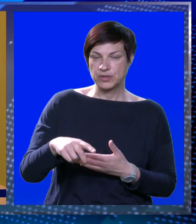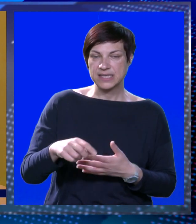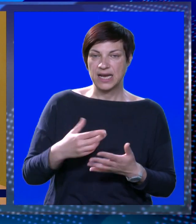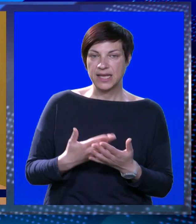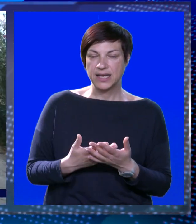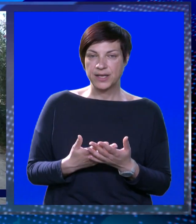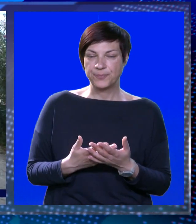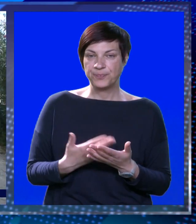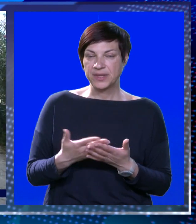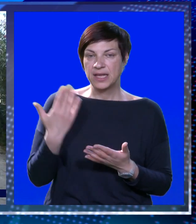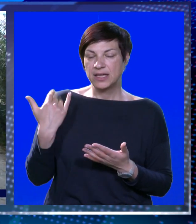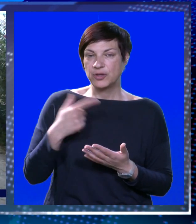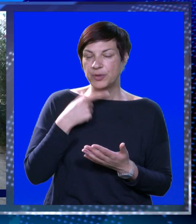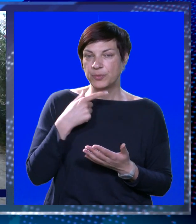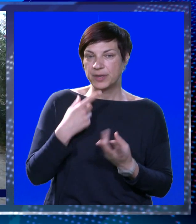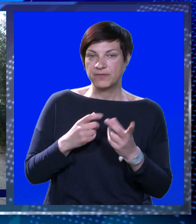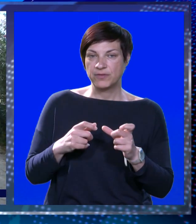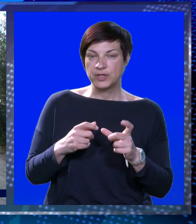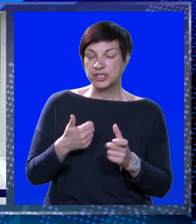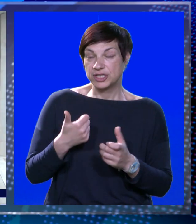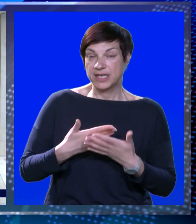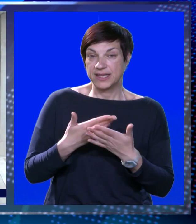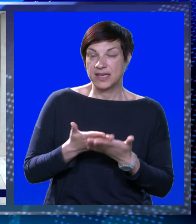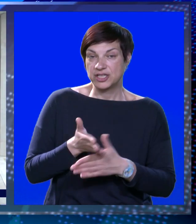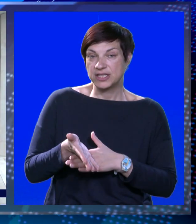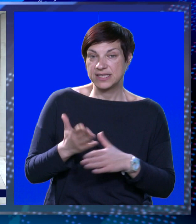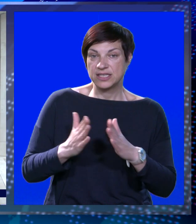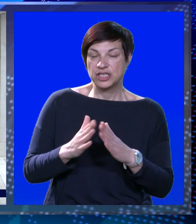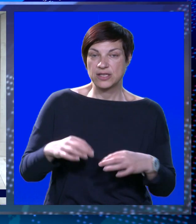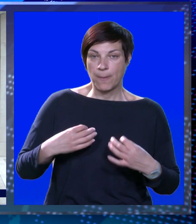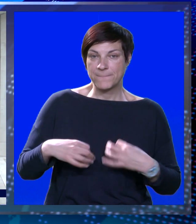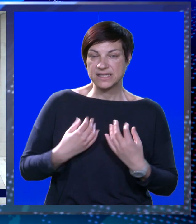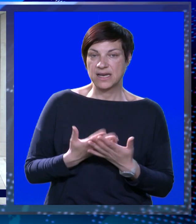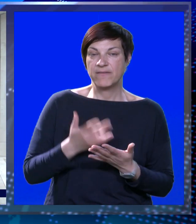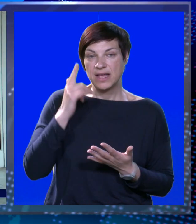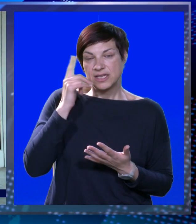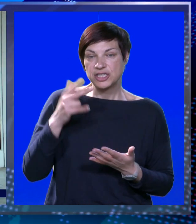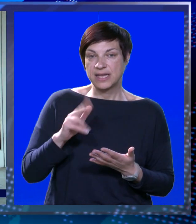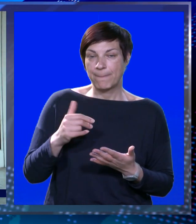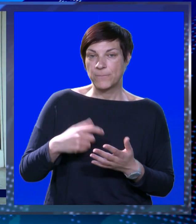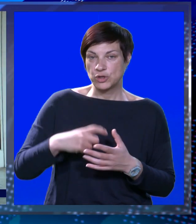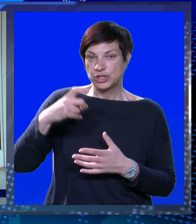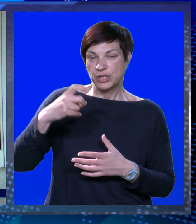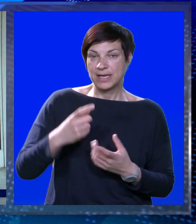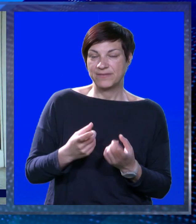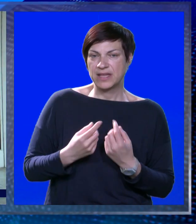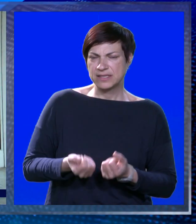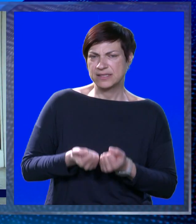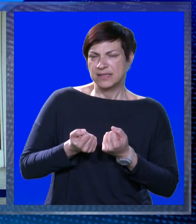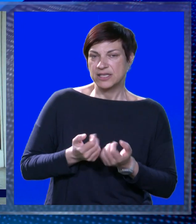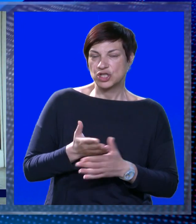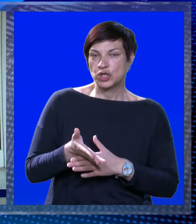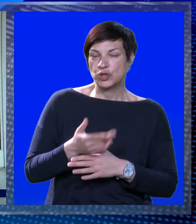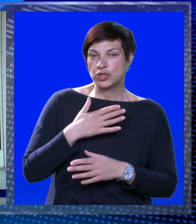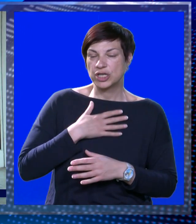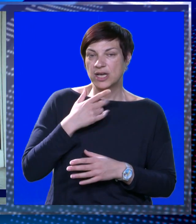skalina. To je bio prepričava Vojčić jedini način da je izađe iz doma zdravlja. Činjenica je da postoji lift ali se do lifta